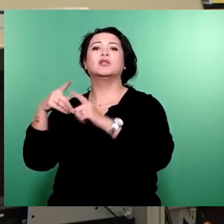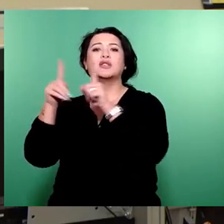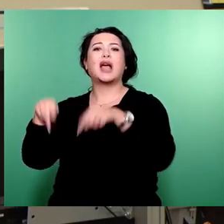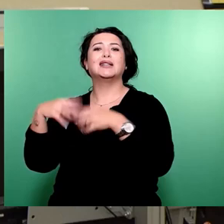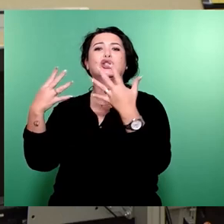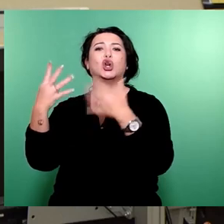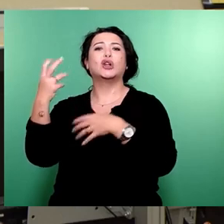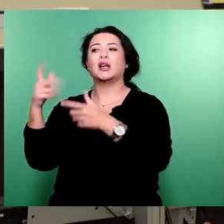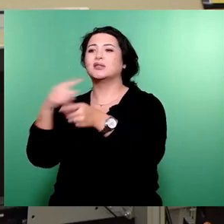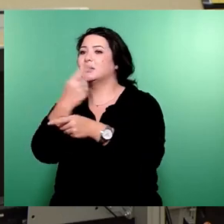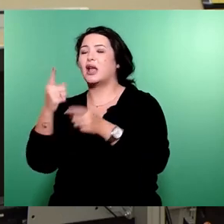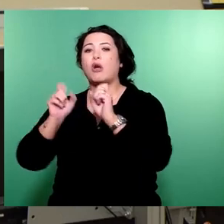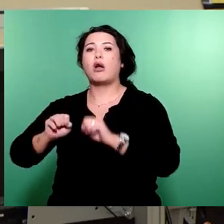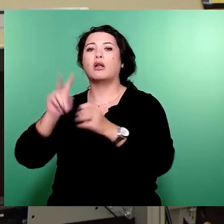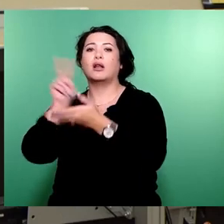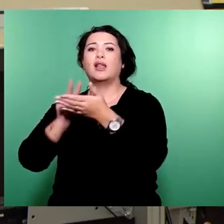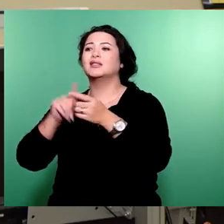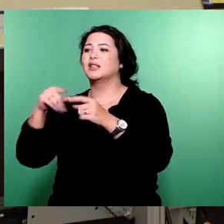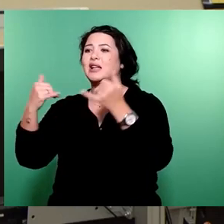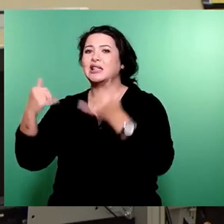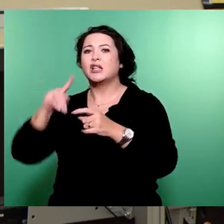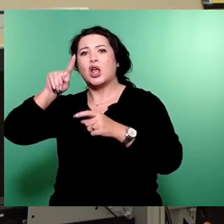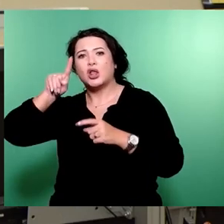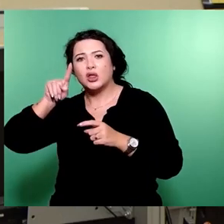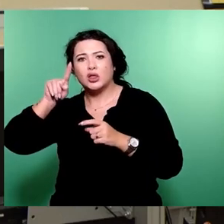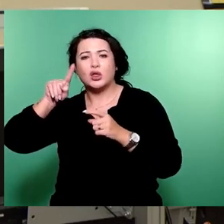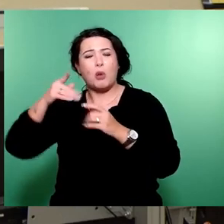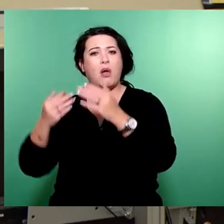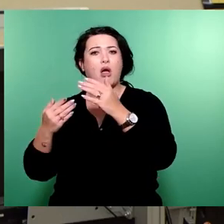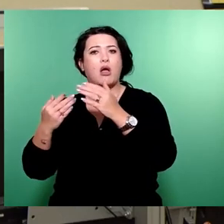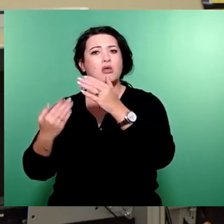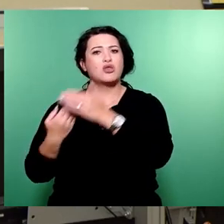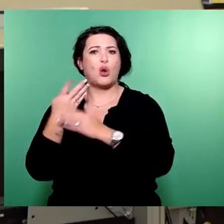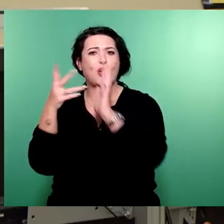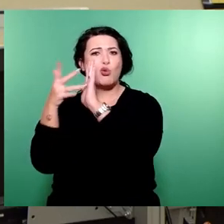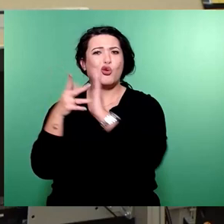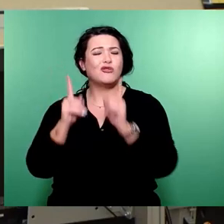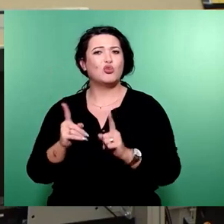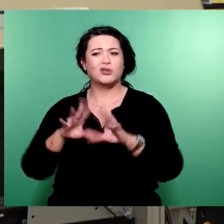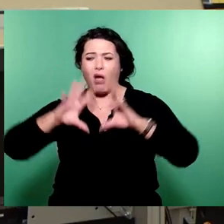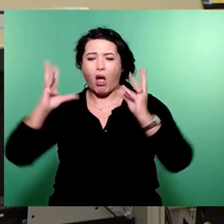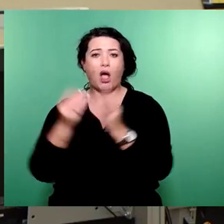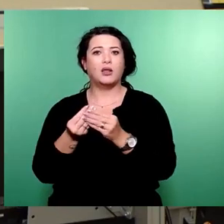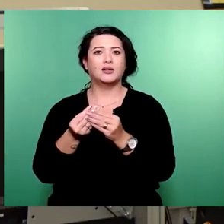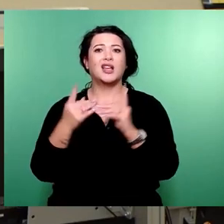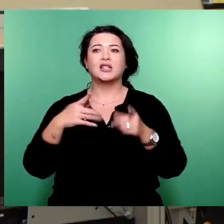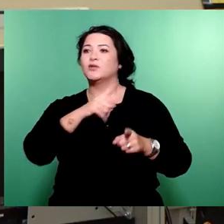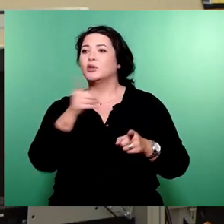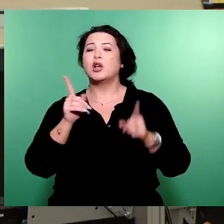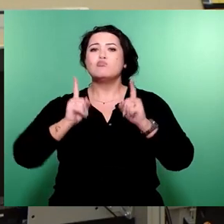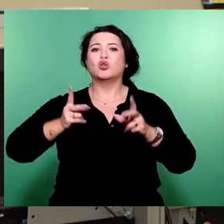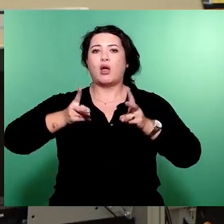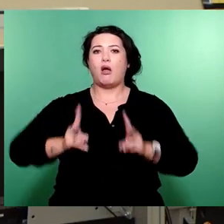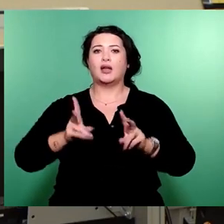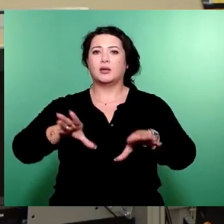das Recht neu interpretiert werden muss. Und ich kann eigentlich nur allen empfehlen, sich an das Recht zu halten, das Recht anzuwenden. Wenn in einem Gutachten steht,